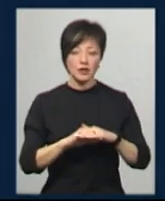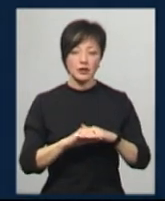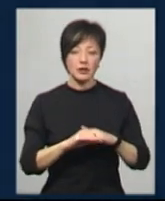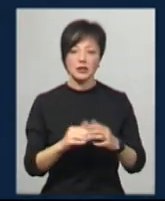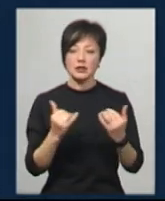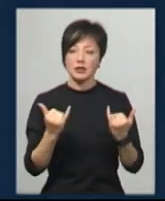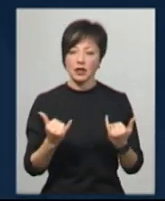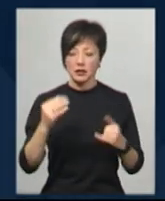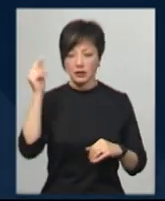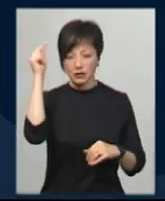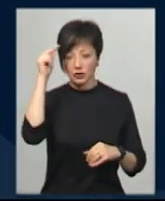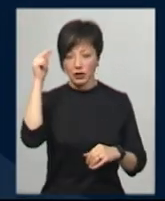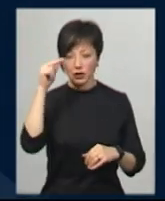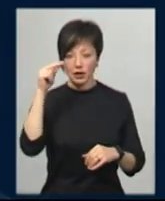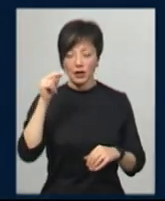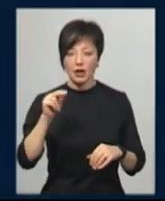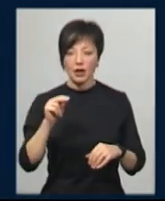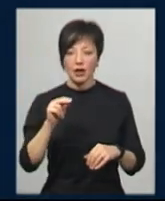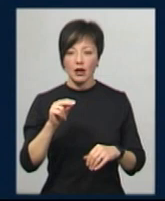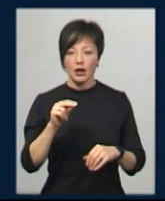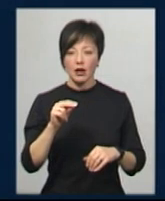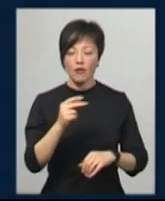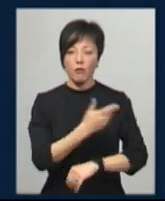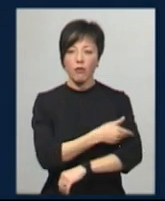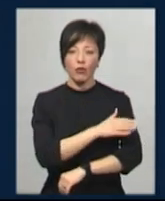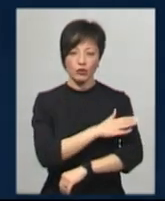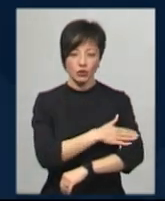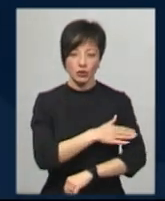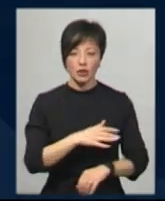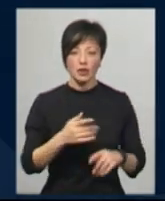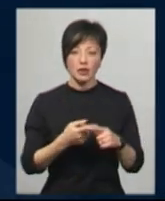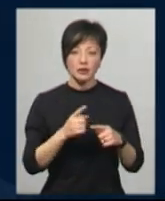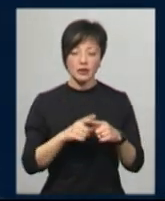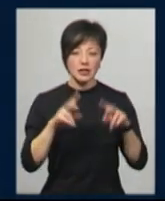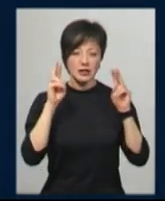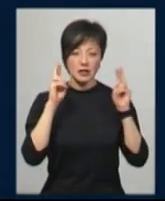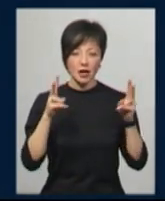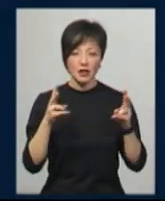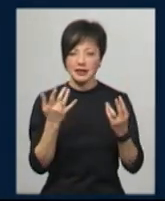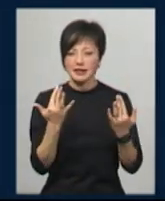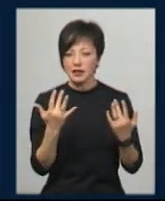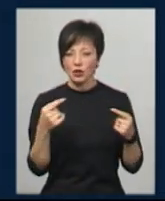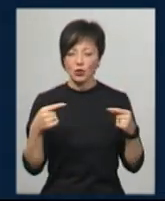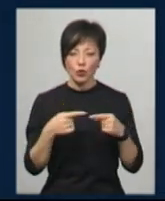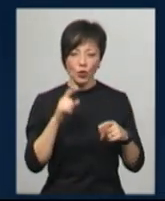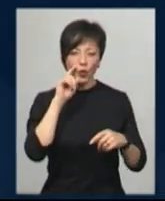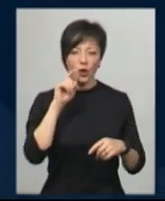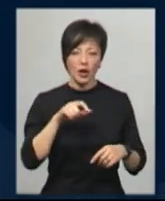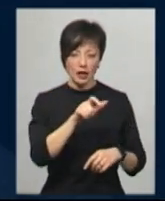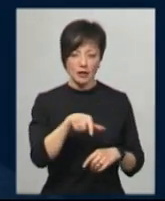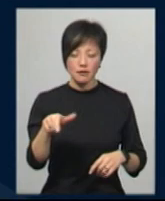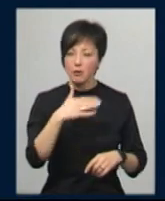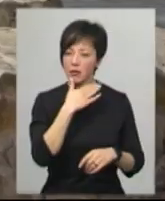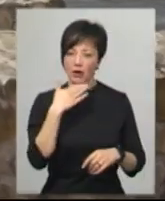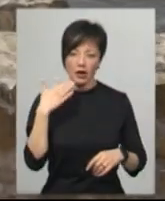Зараз я навчаюся в Каталинському університеті Любельському. Я хто ж цифру не знає, але в Україні тут дуже багато, особливо студентів зараз.